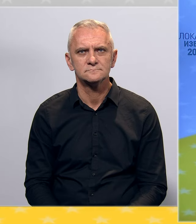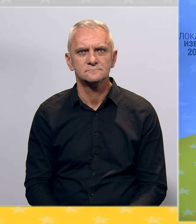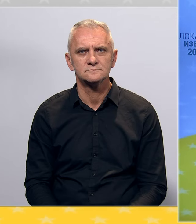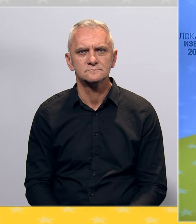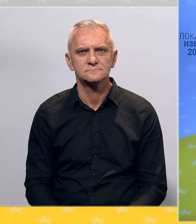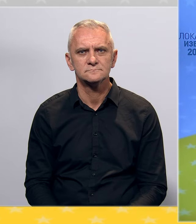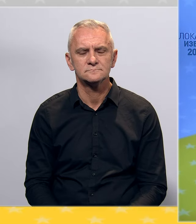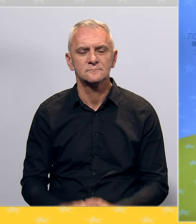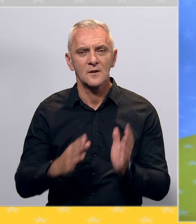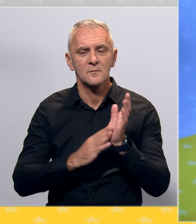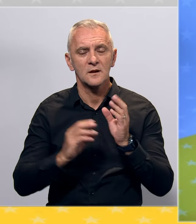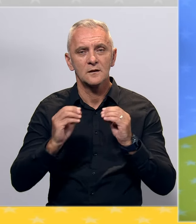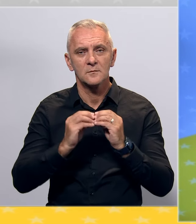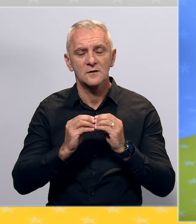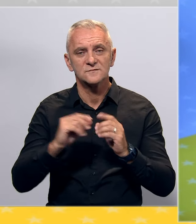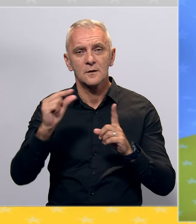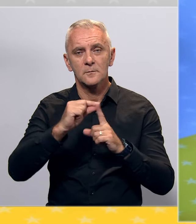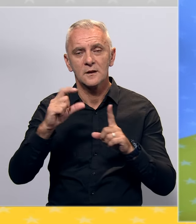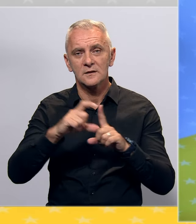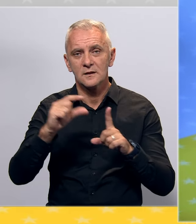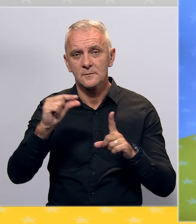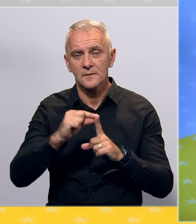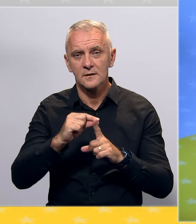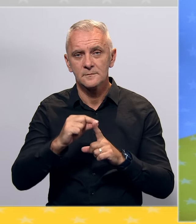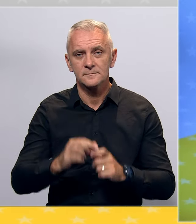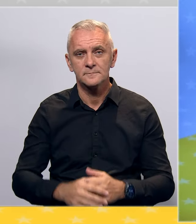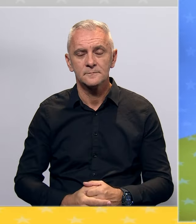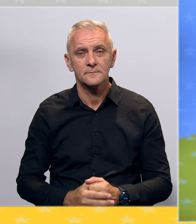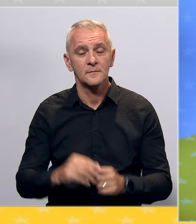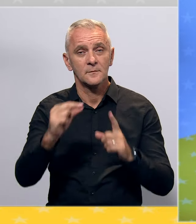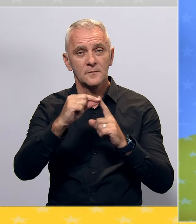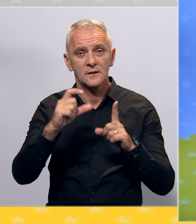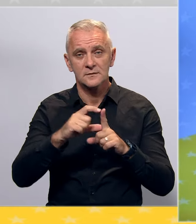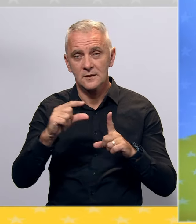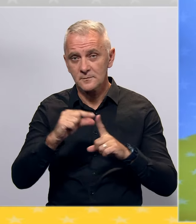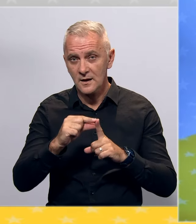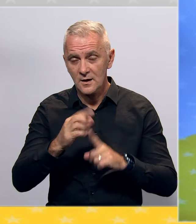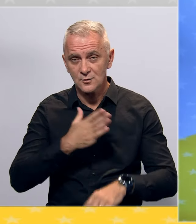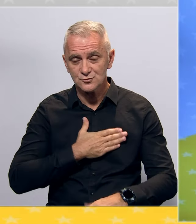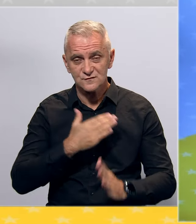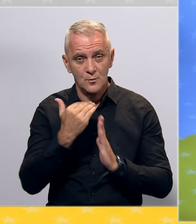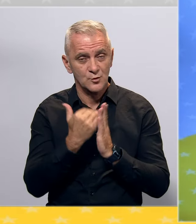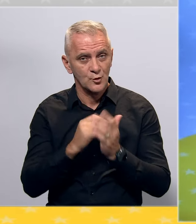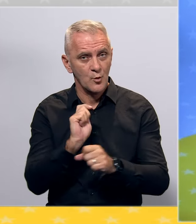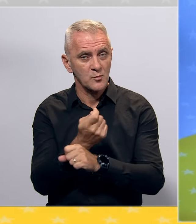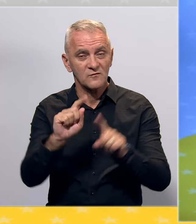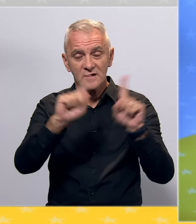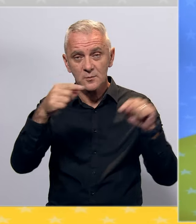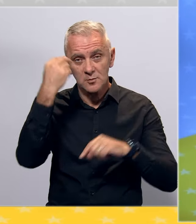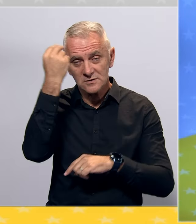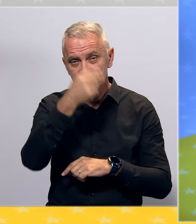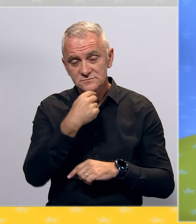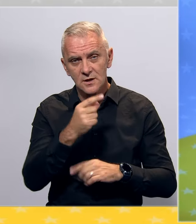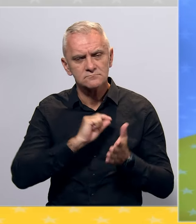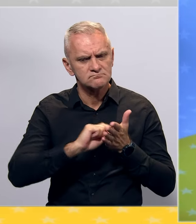Marina Blagojević, Partija demokratskog progresa. Partija demokratskog progresa u svom programu obnove Republike Srpske